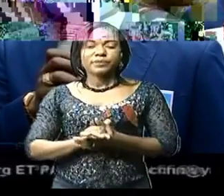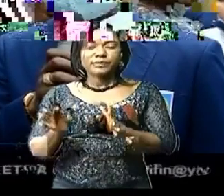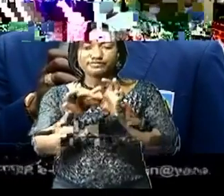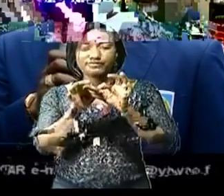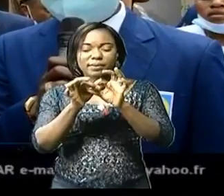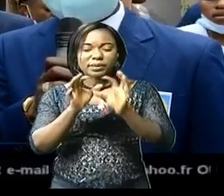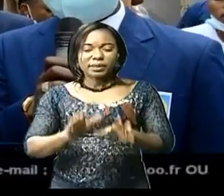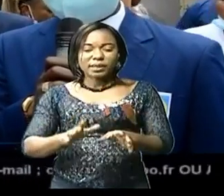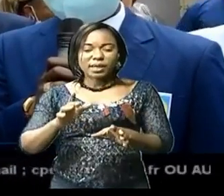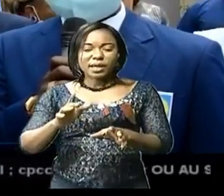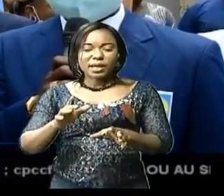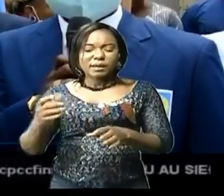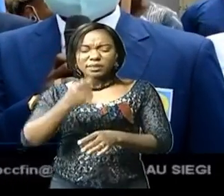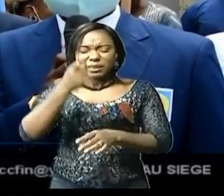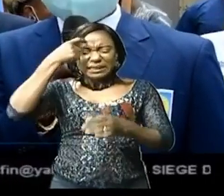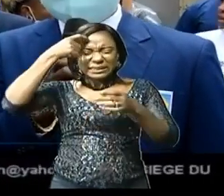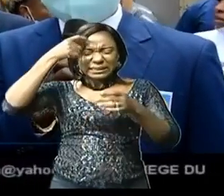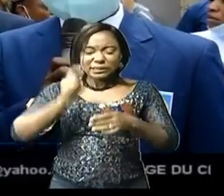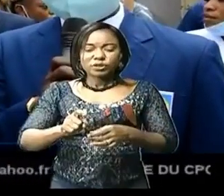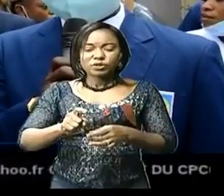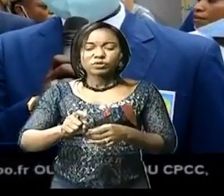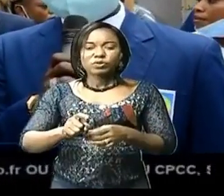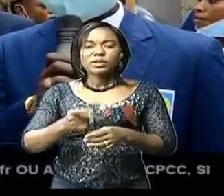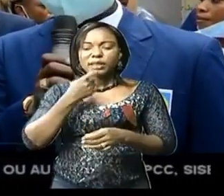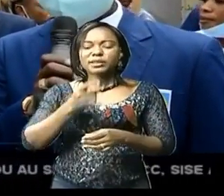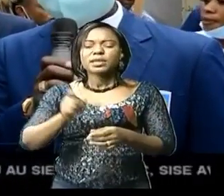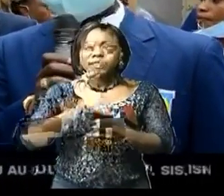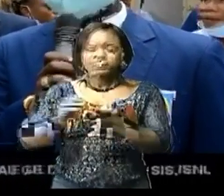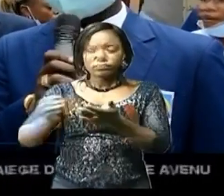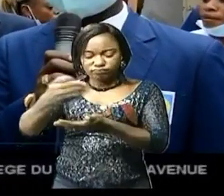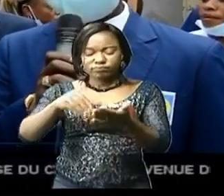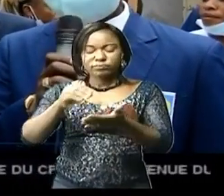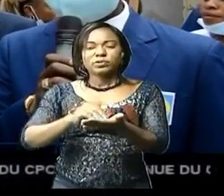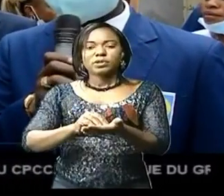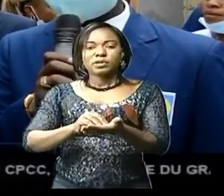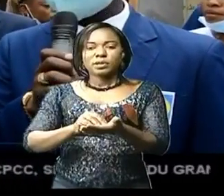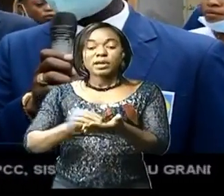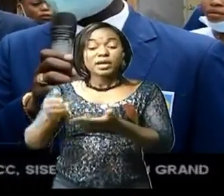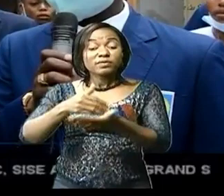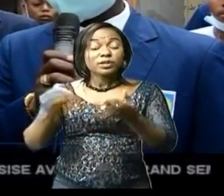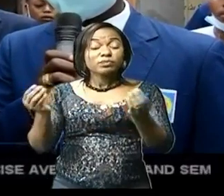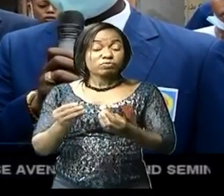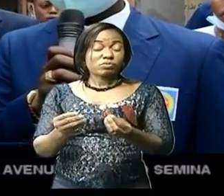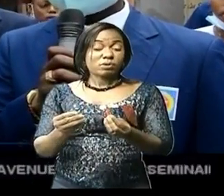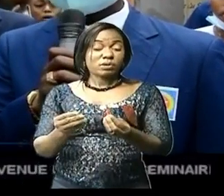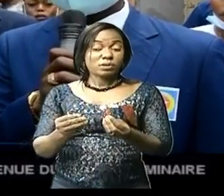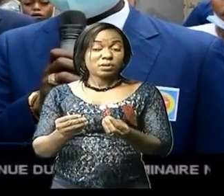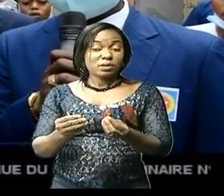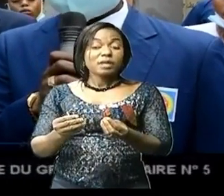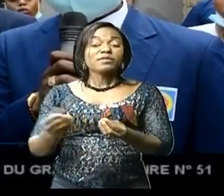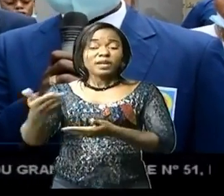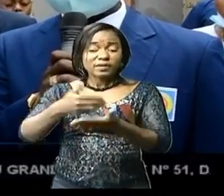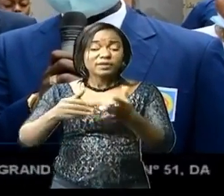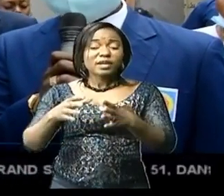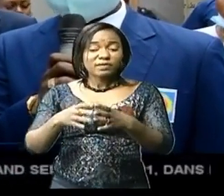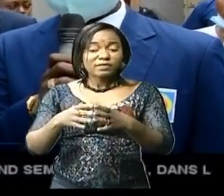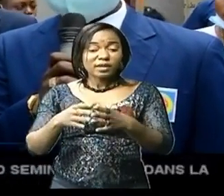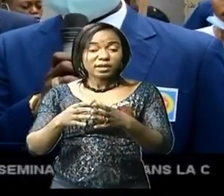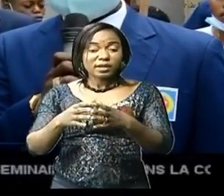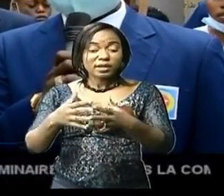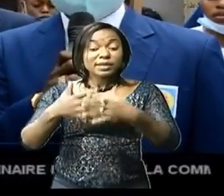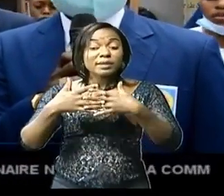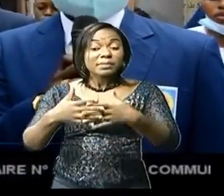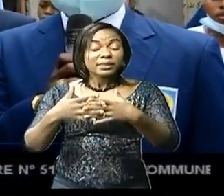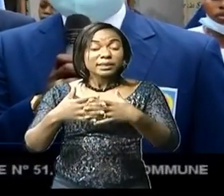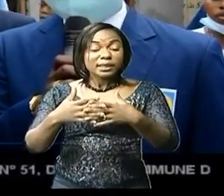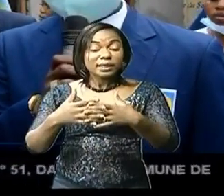décision ferme de revenir mais cette fois-là,'est de revenir avec des équipements adéquats